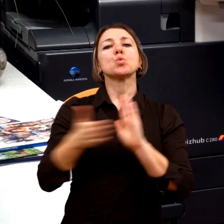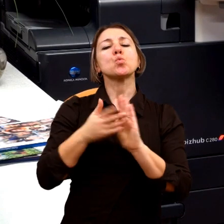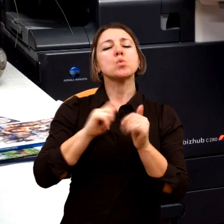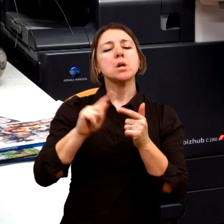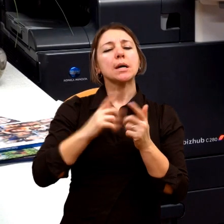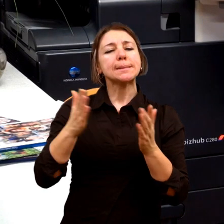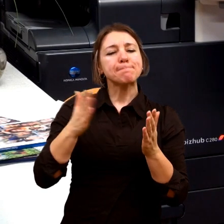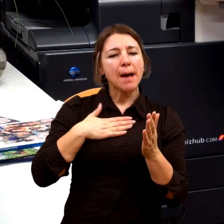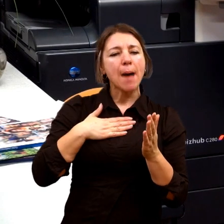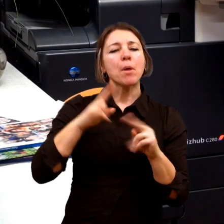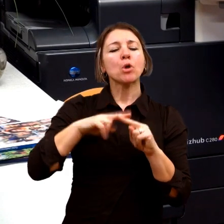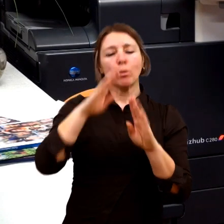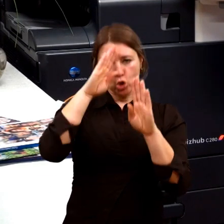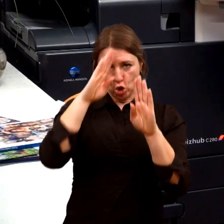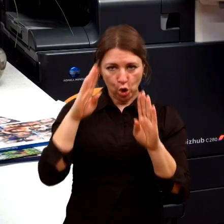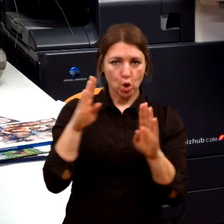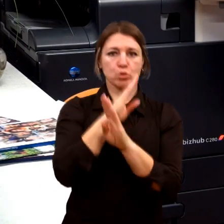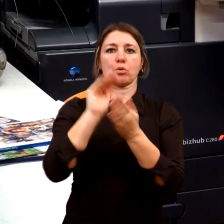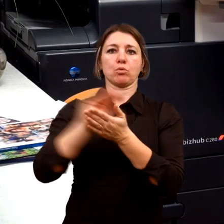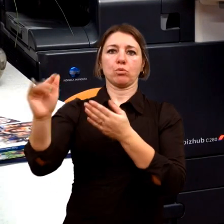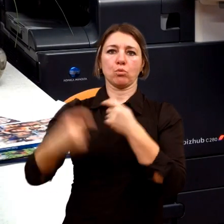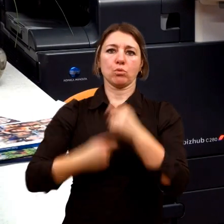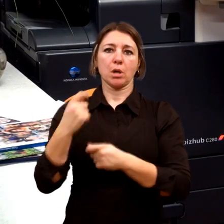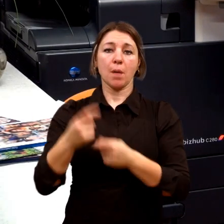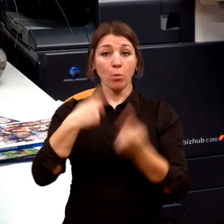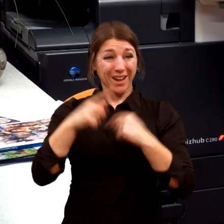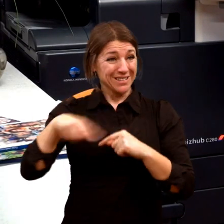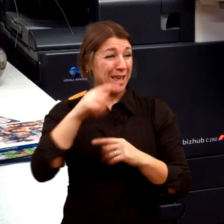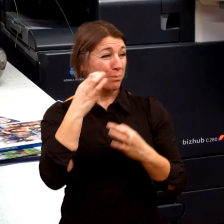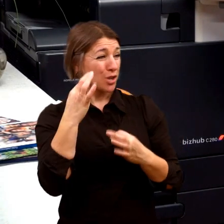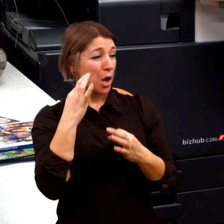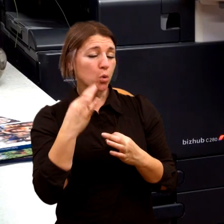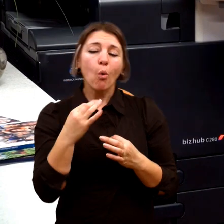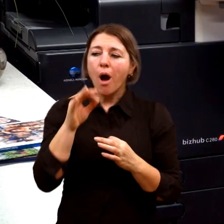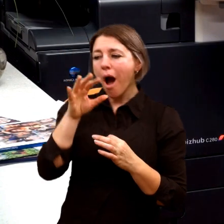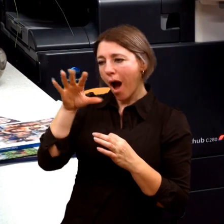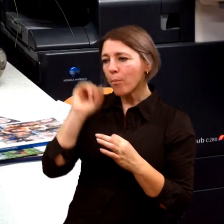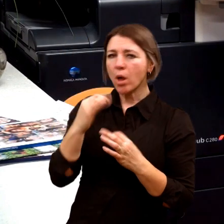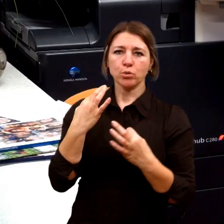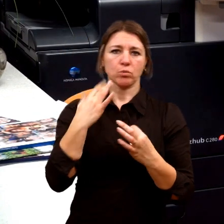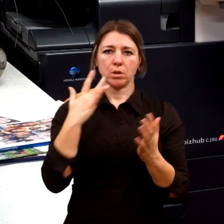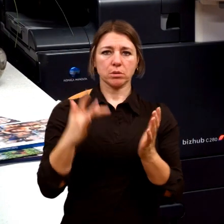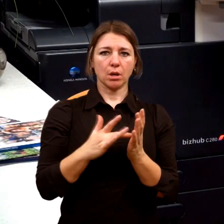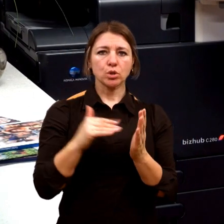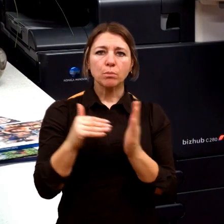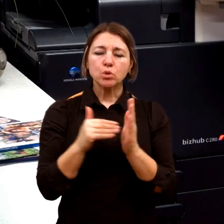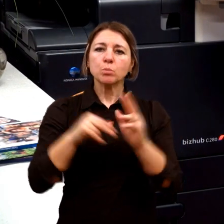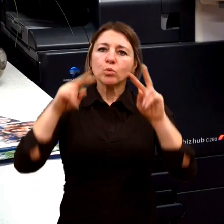důkazech, že si někdo něco přeje. To je sice hezký, ale to je málo. Takže